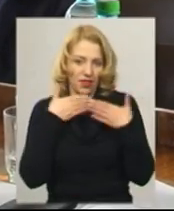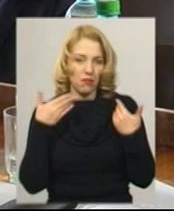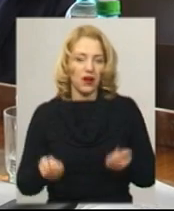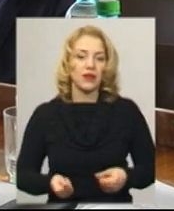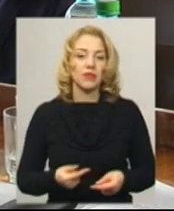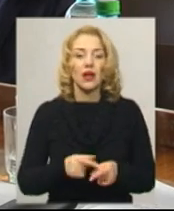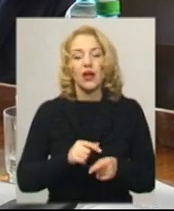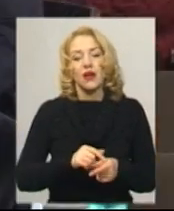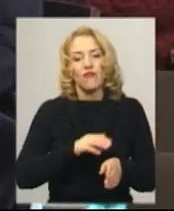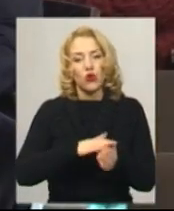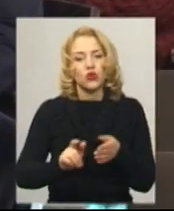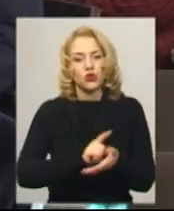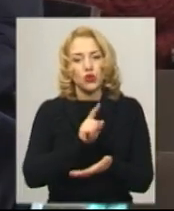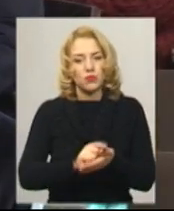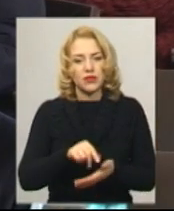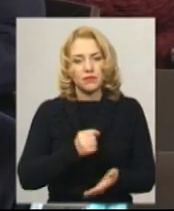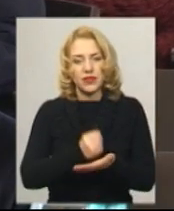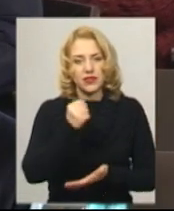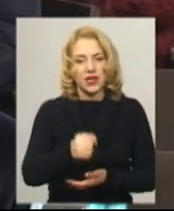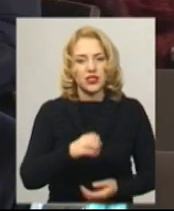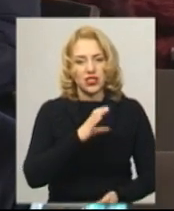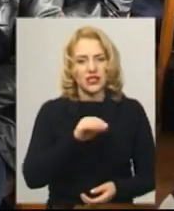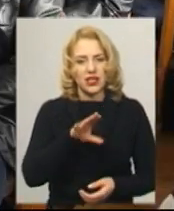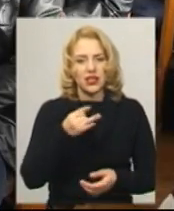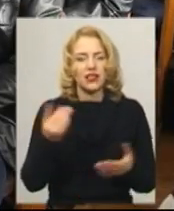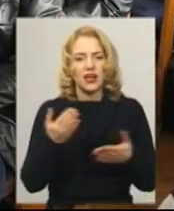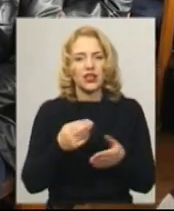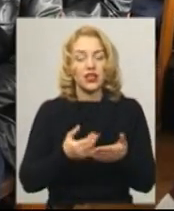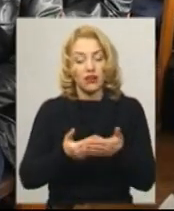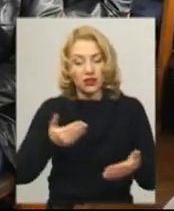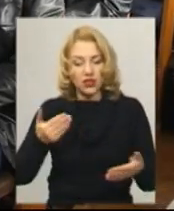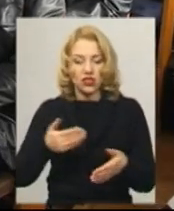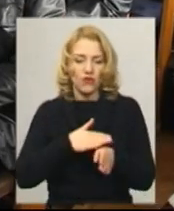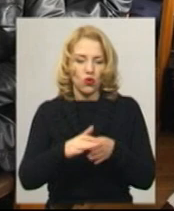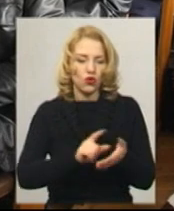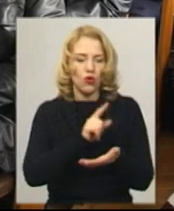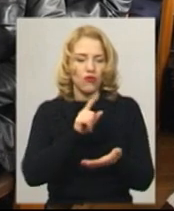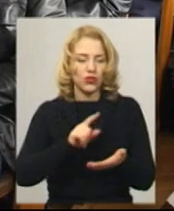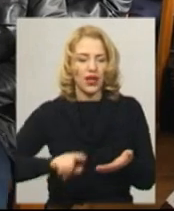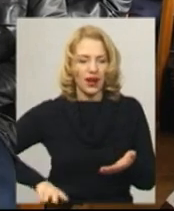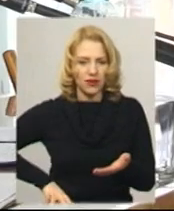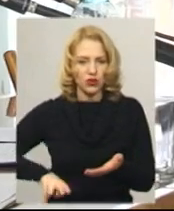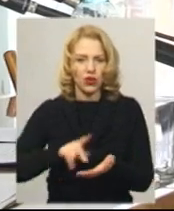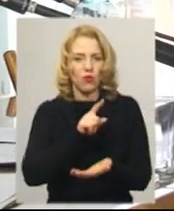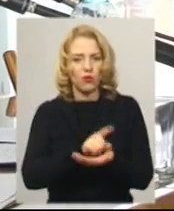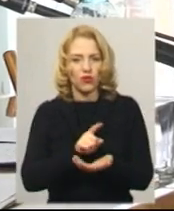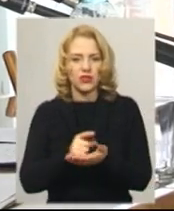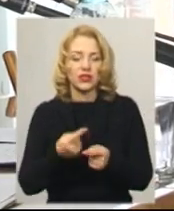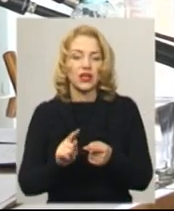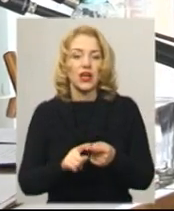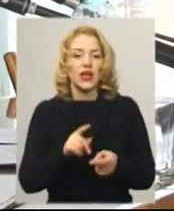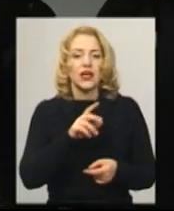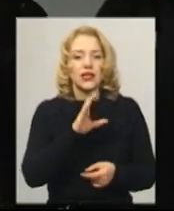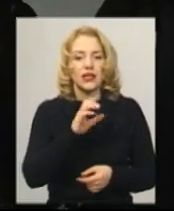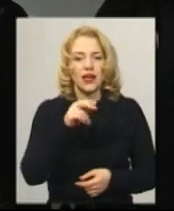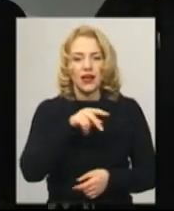виконуючий обов'язки директора в лікарні Дмитра Саліпу, який до призначення Олени Фурсою виконував обов'язки директора Дмитра Саліпи на сесії не було. Лікар